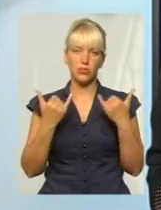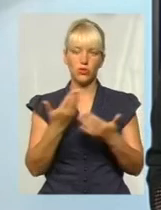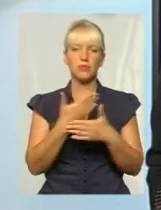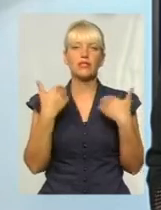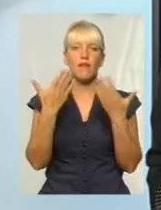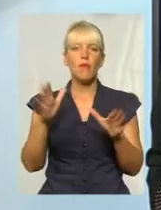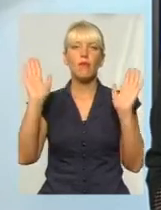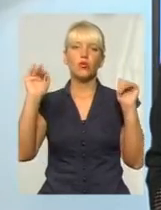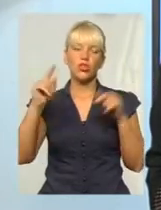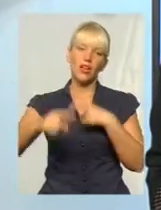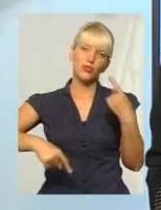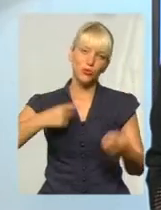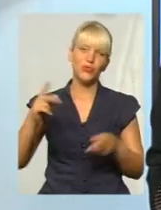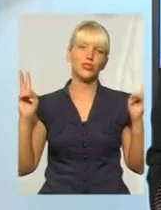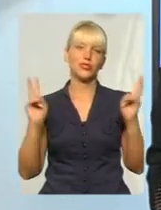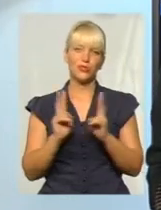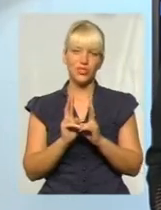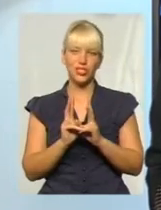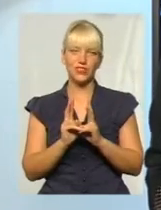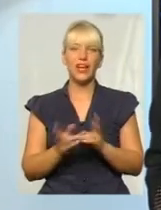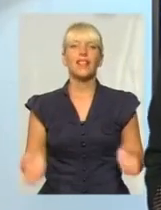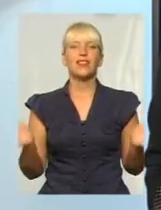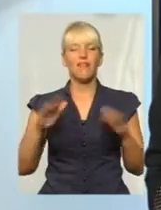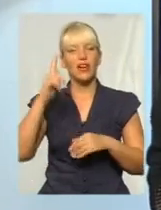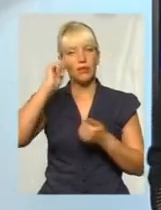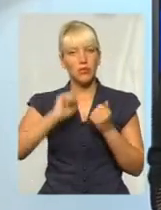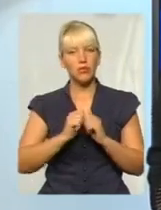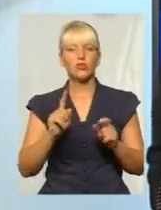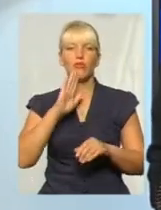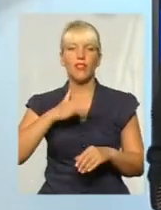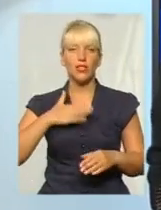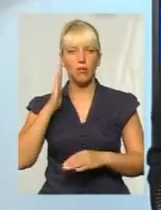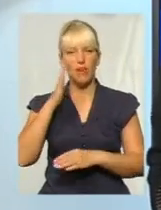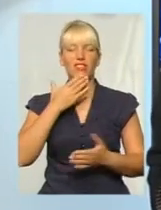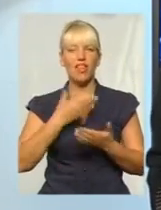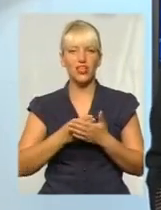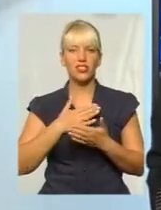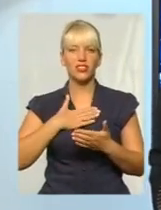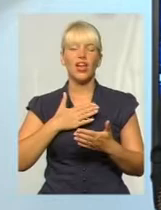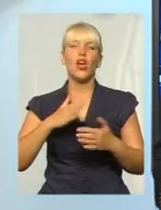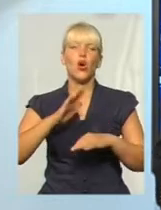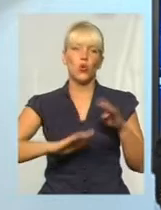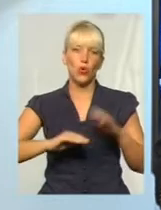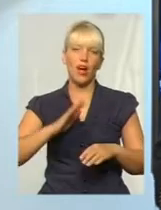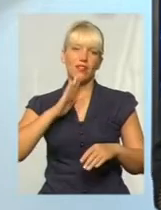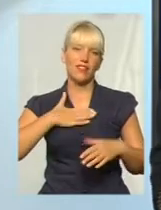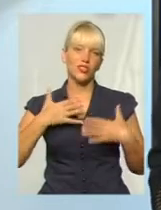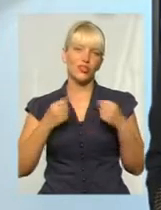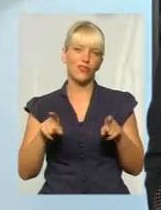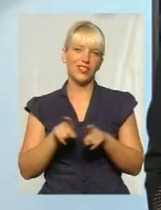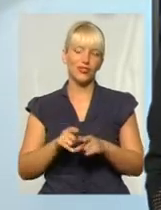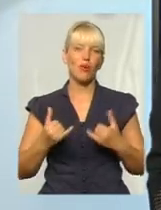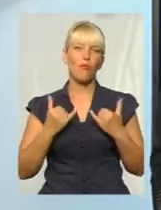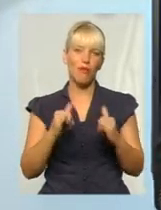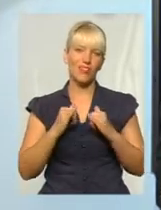прощаємося. До наступних зустрічей. Давайте пам'ятати, що наше майбутнє в наших руках і наше здоров'я також. Давайте поважати один